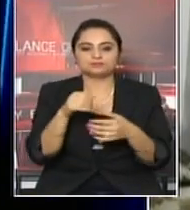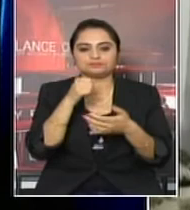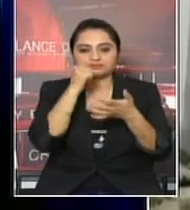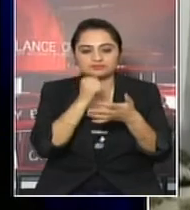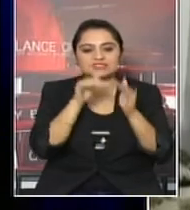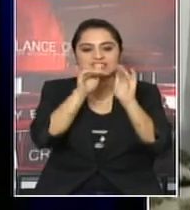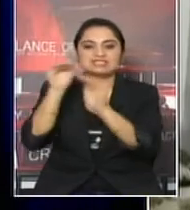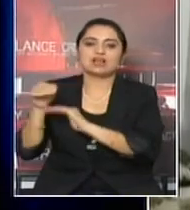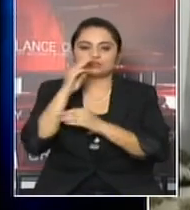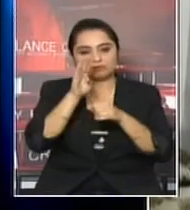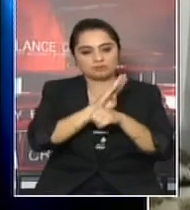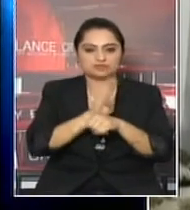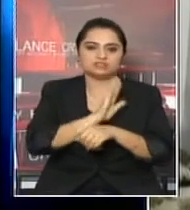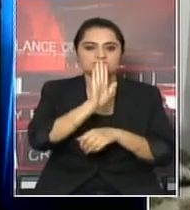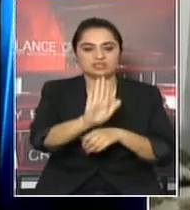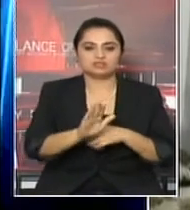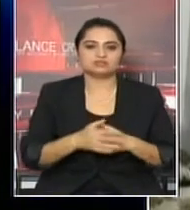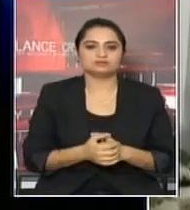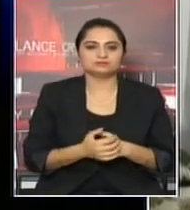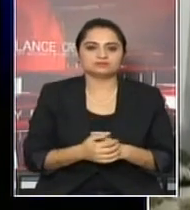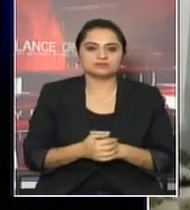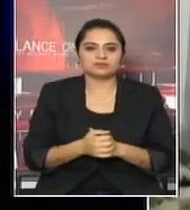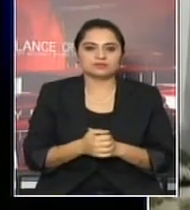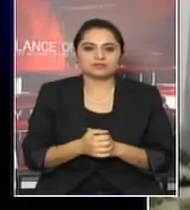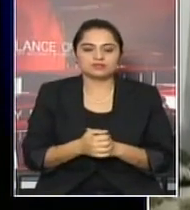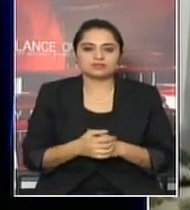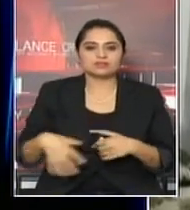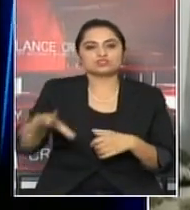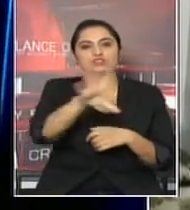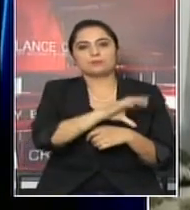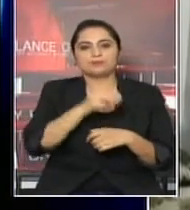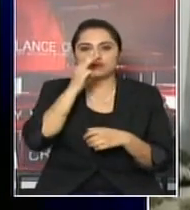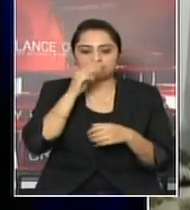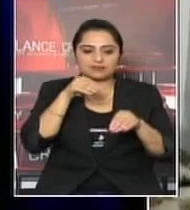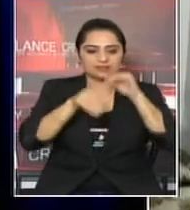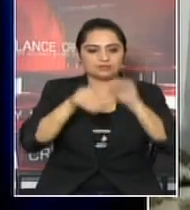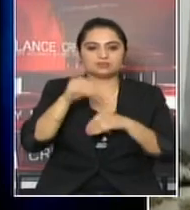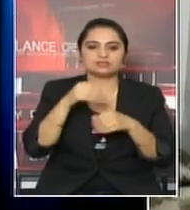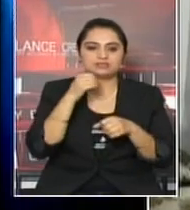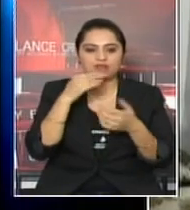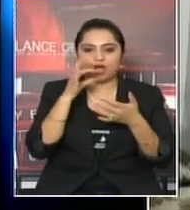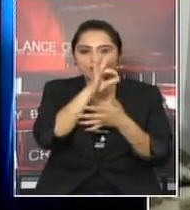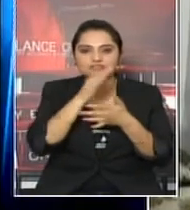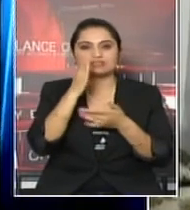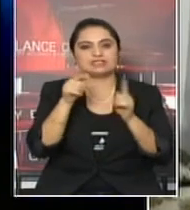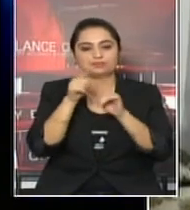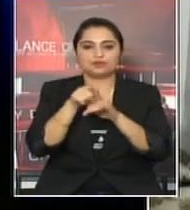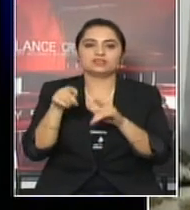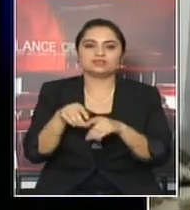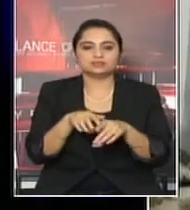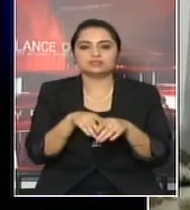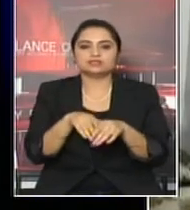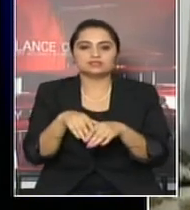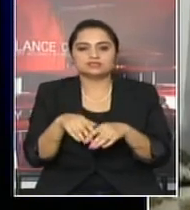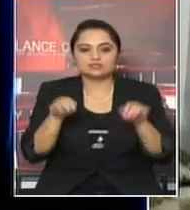सिखाऊने मा बेस रहे का देखिन चा, यह अपी सब्तरी मा निर्वातन कार लेले पनी मद्दाता सिख चा,